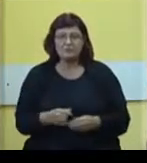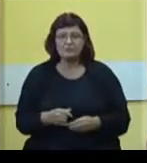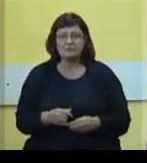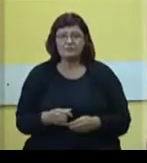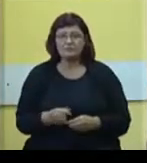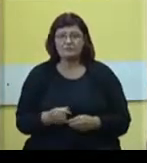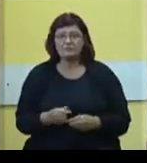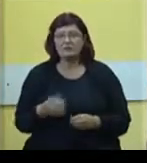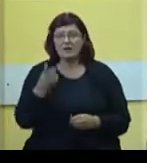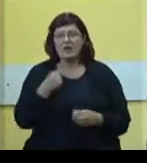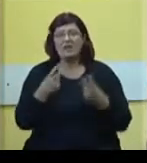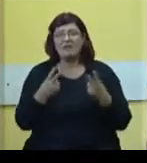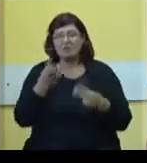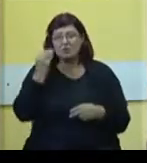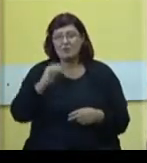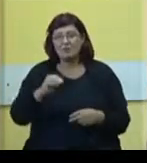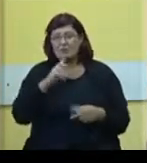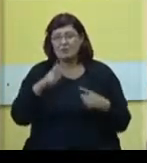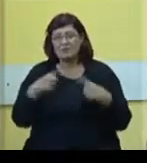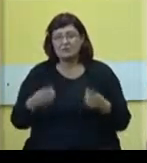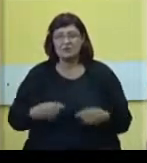ali važno je napomenuti i sledeći.